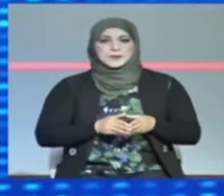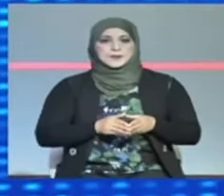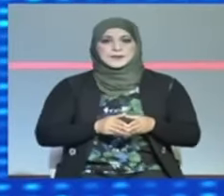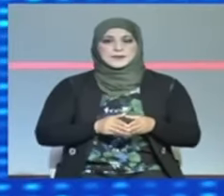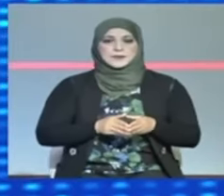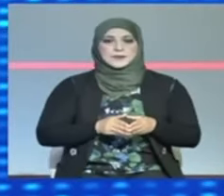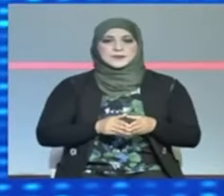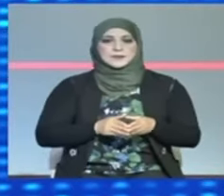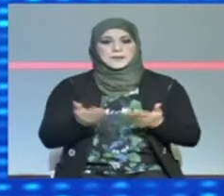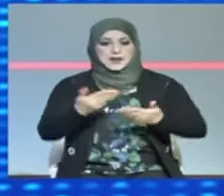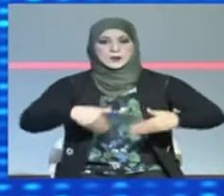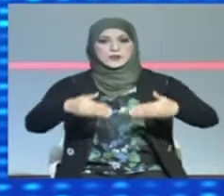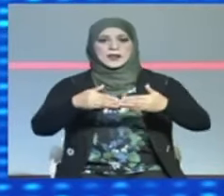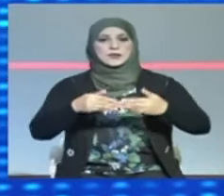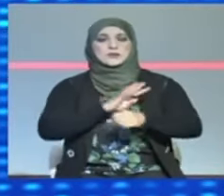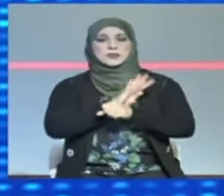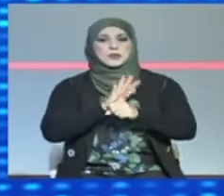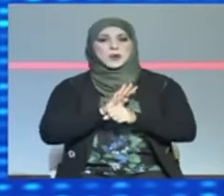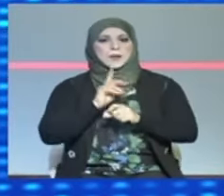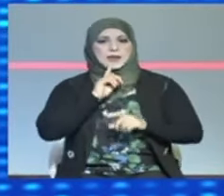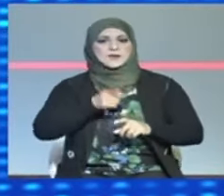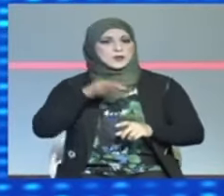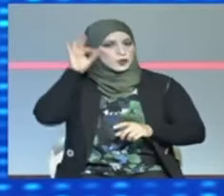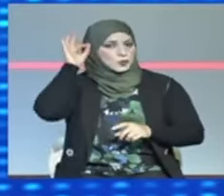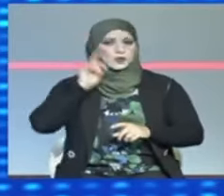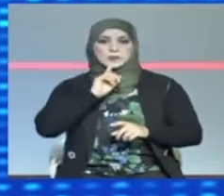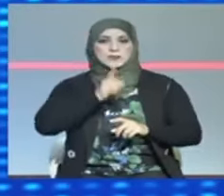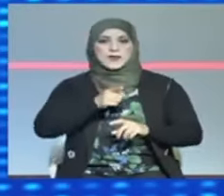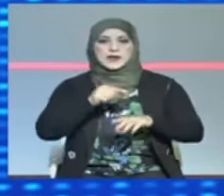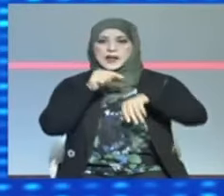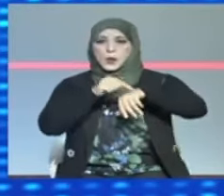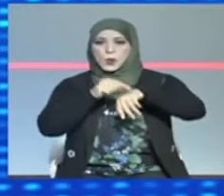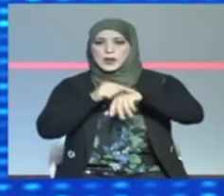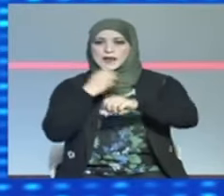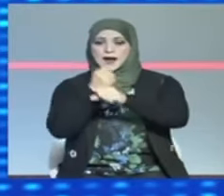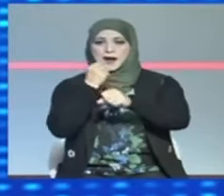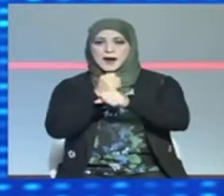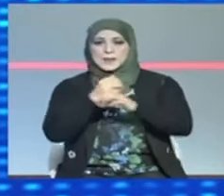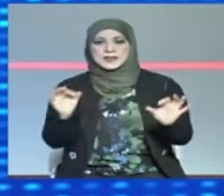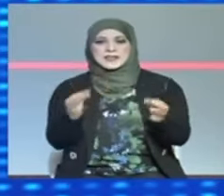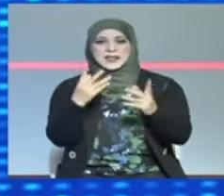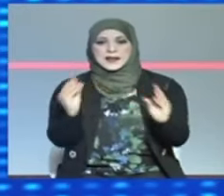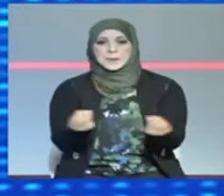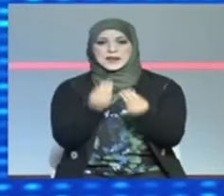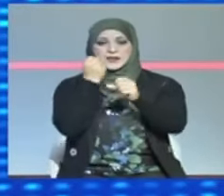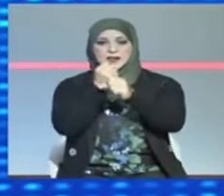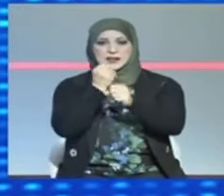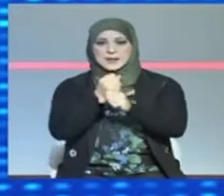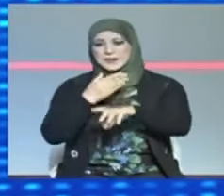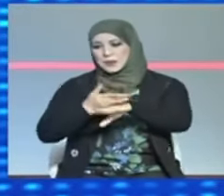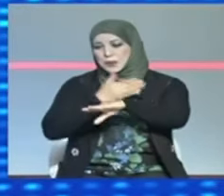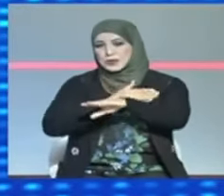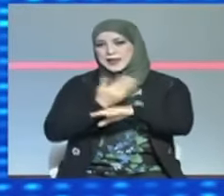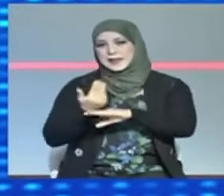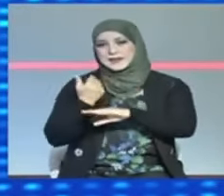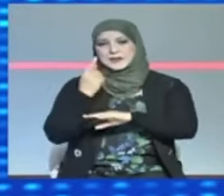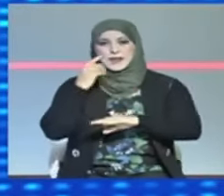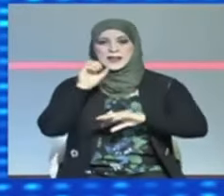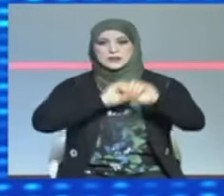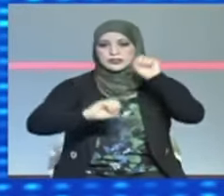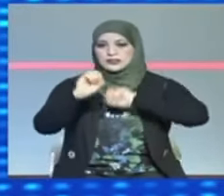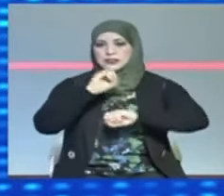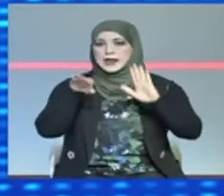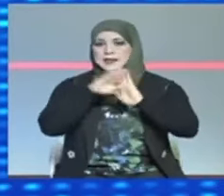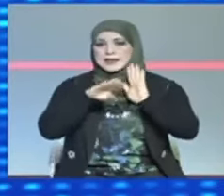الوضع الوبئي في تونس فرض نظام عمل إيداني استثنائي شريع في اعتماده منذ مدة هذا النظام